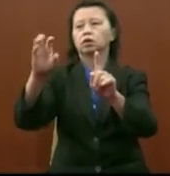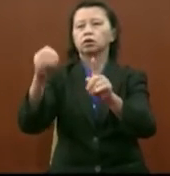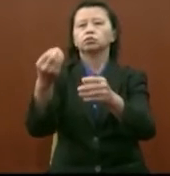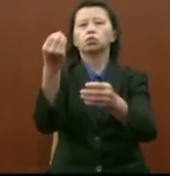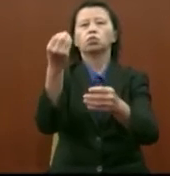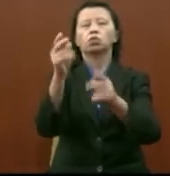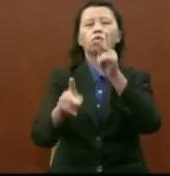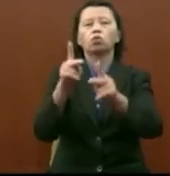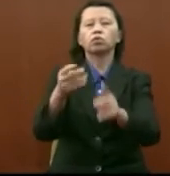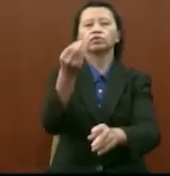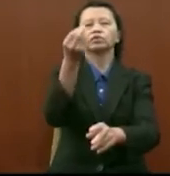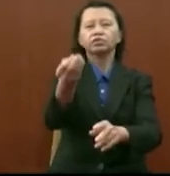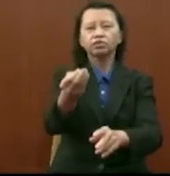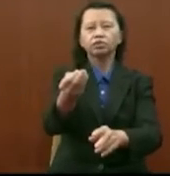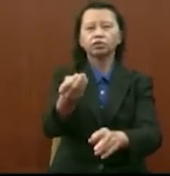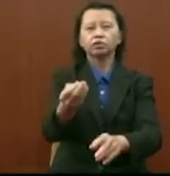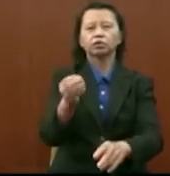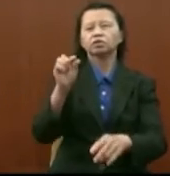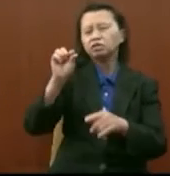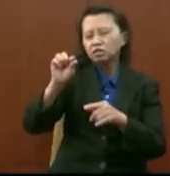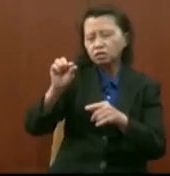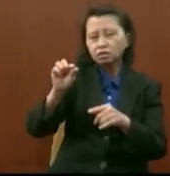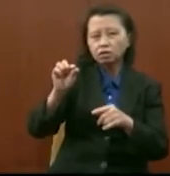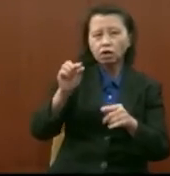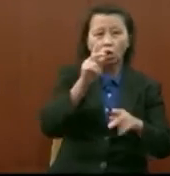takci itu tak kena